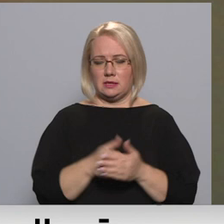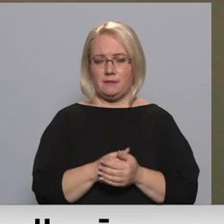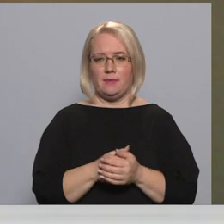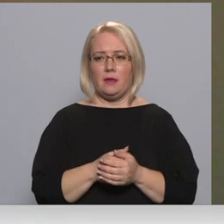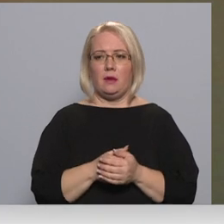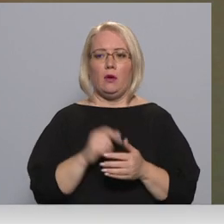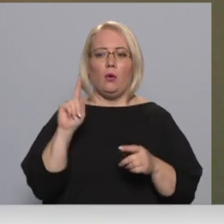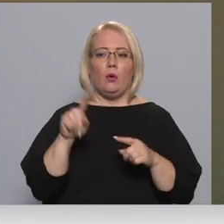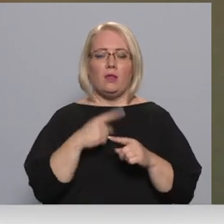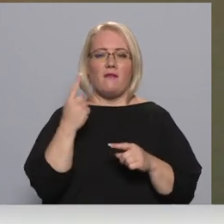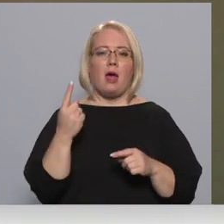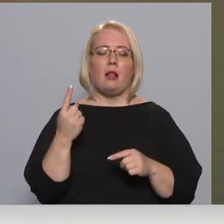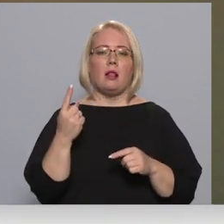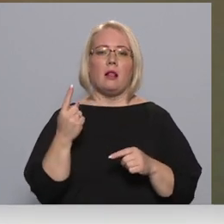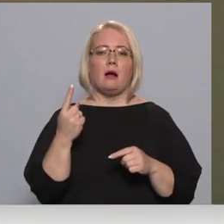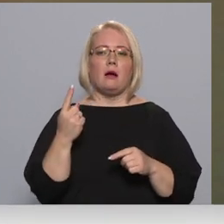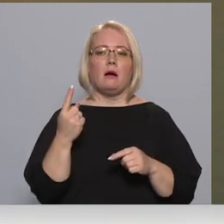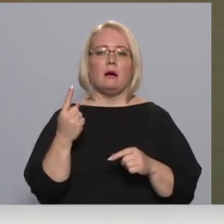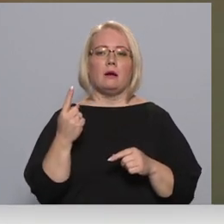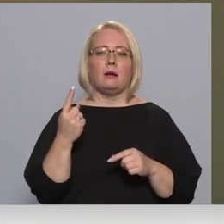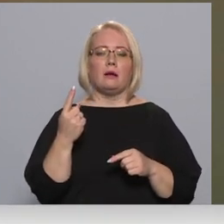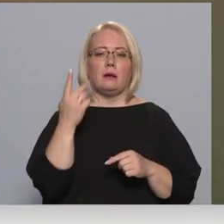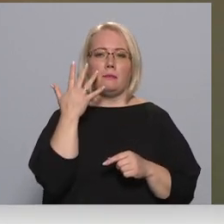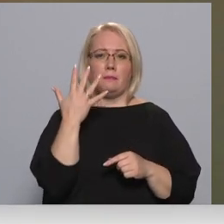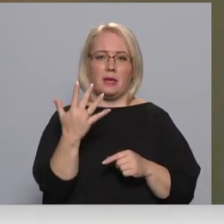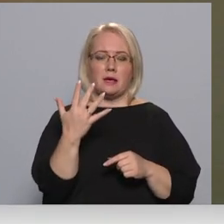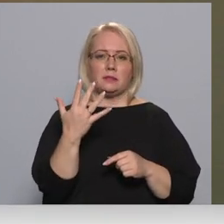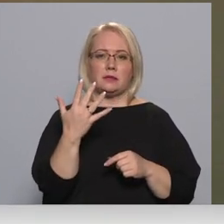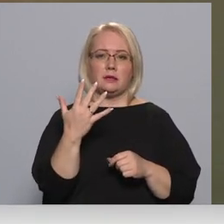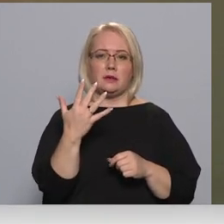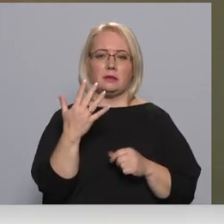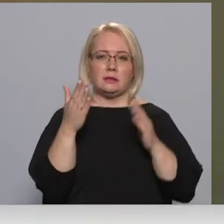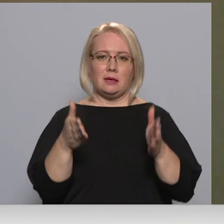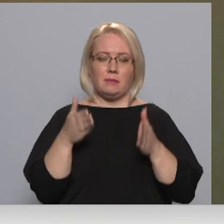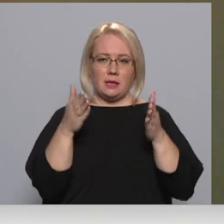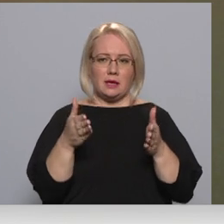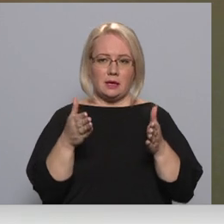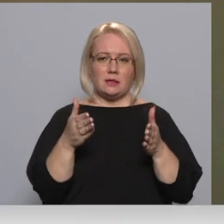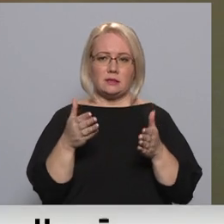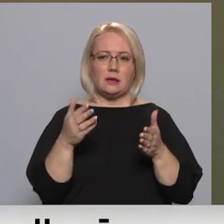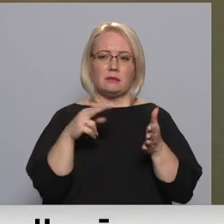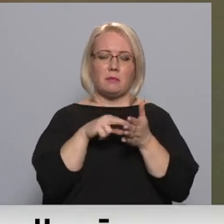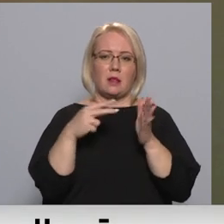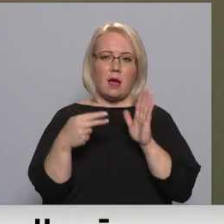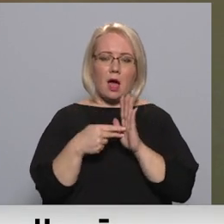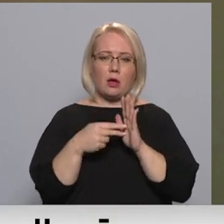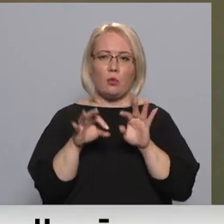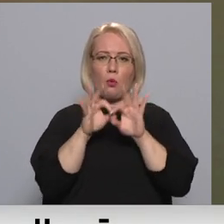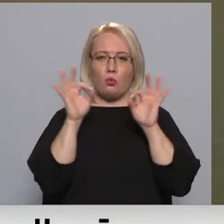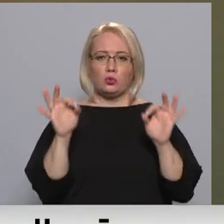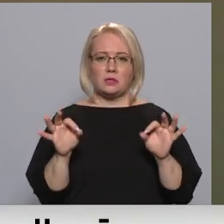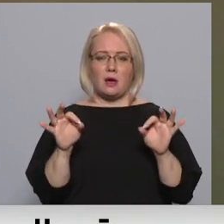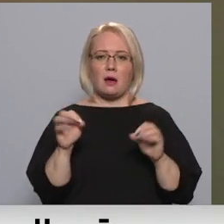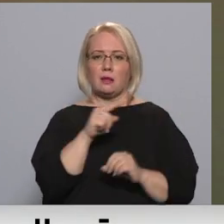vēl piecas slimnīcas to plāno uzsākt